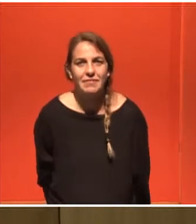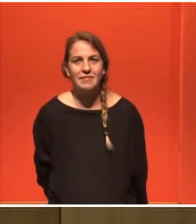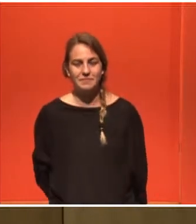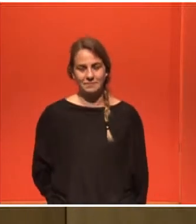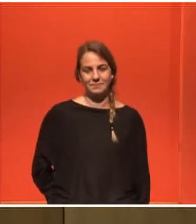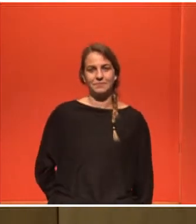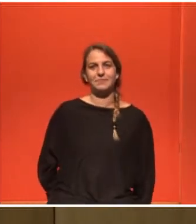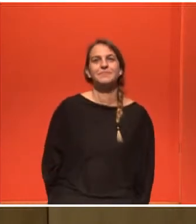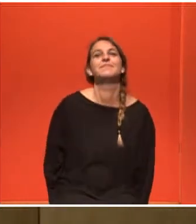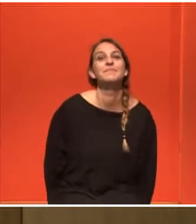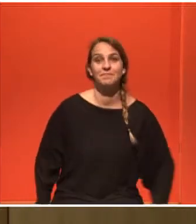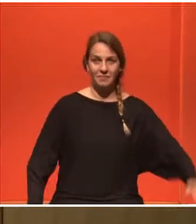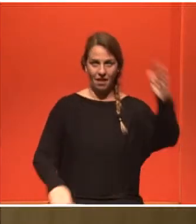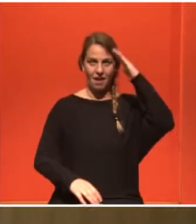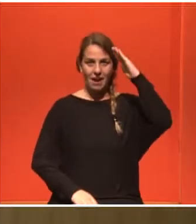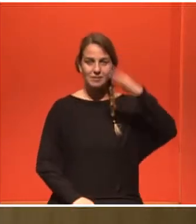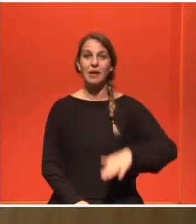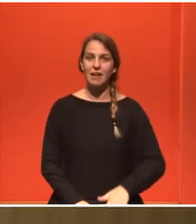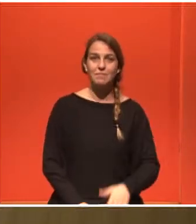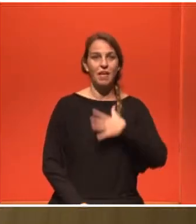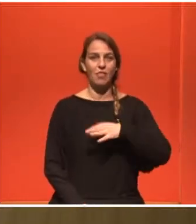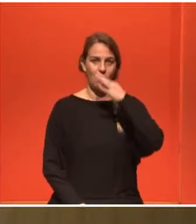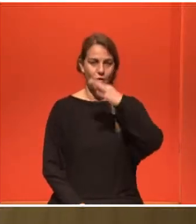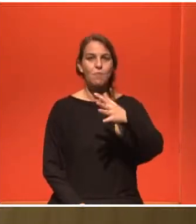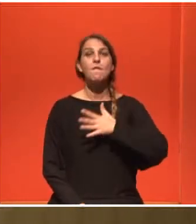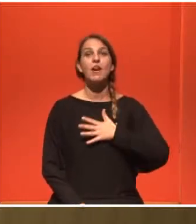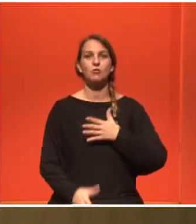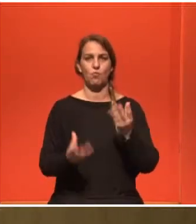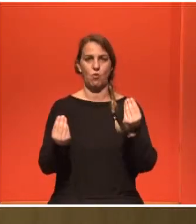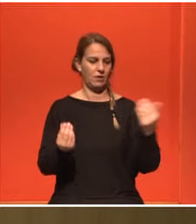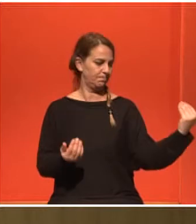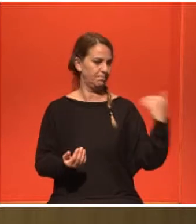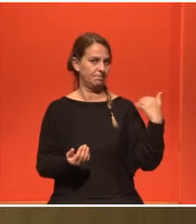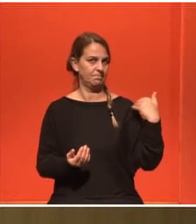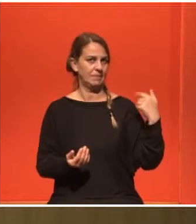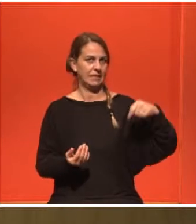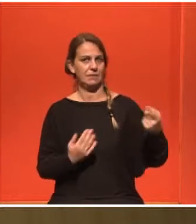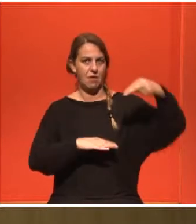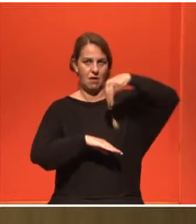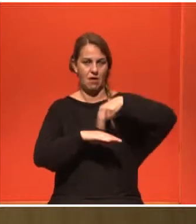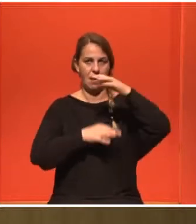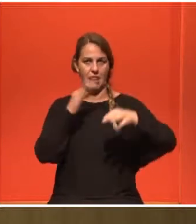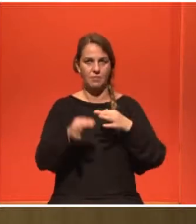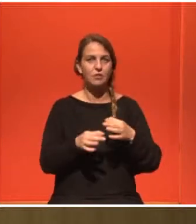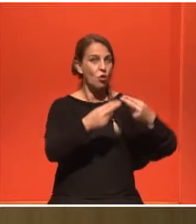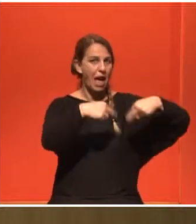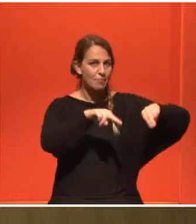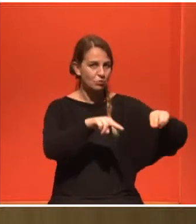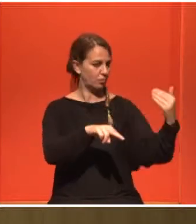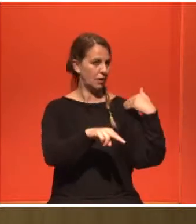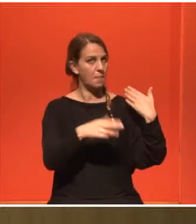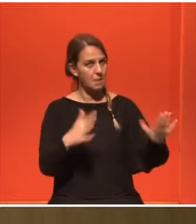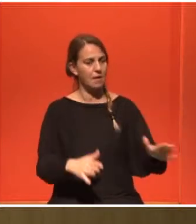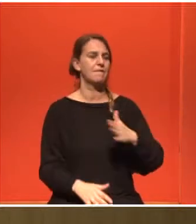Καλησπέρα και από μένα. Να ευχαριστώ και εγώ με τη σειρά μου την Οργανωτική Επιτροπή για αυτή την πολύ ευγενική πρόσκληση.